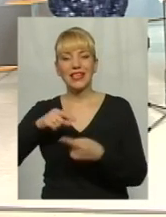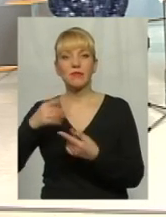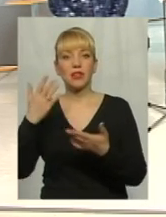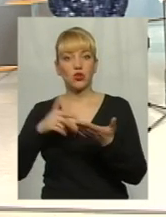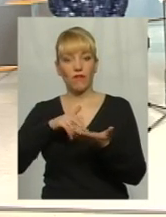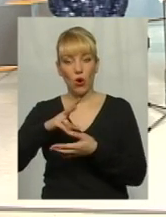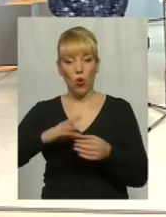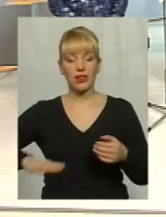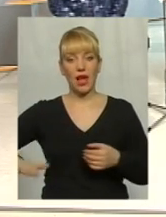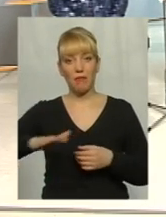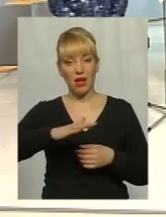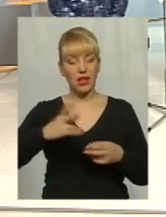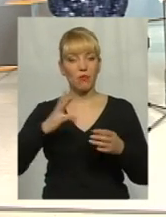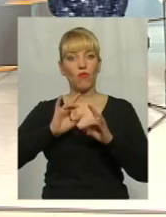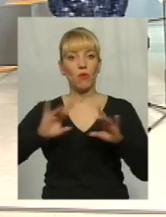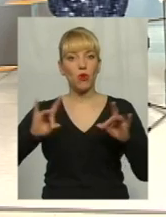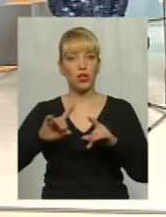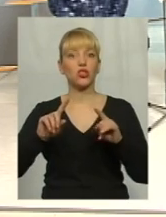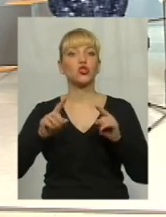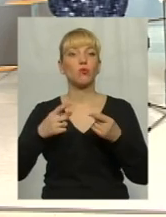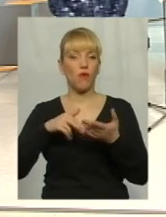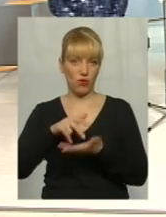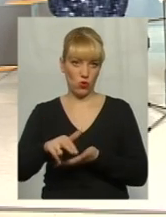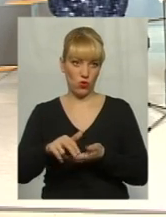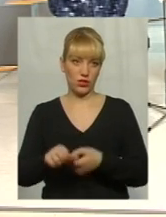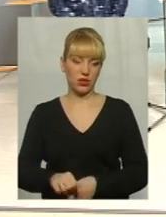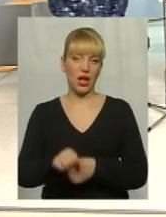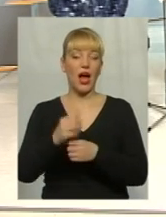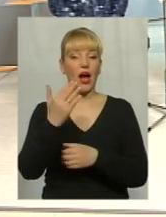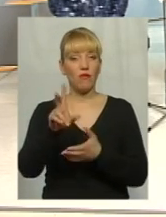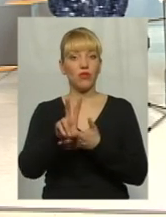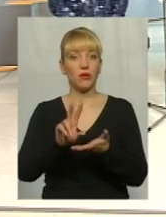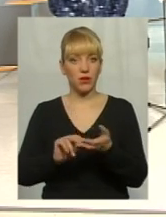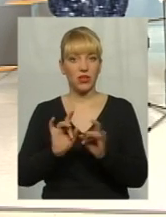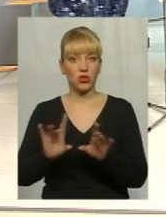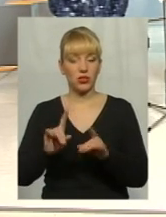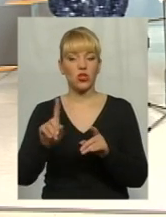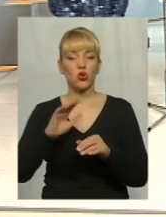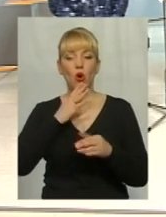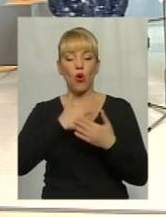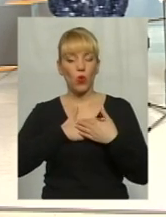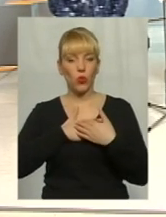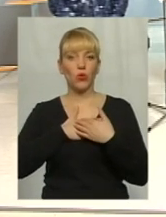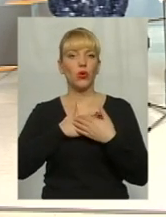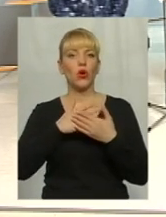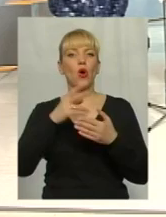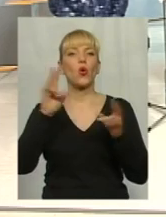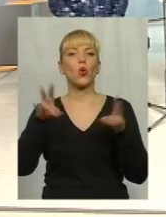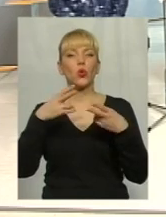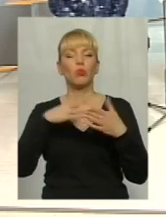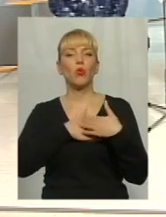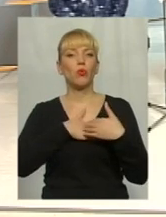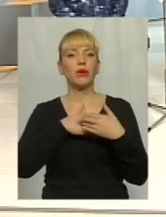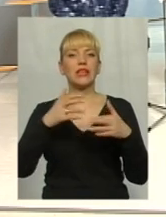виходять. Абсолютно. І чому це важливо для кожного. Ну, а ви так навели такий приклад, що клуб любителів кішок впливало на те,